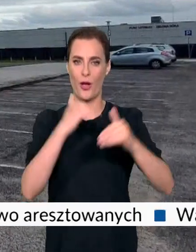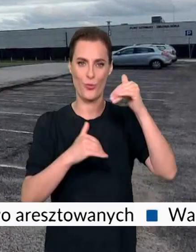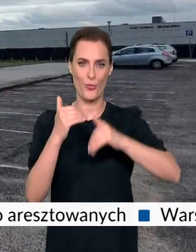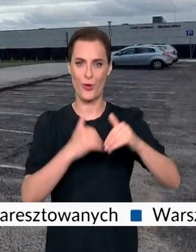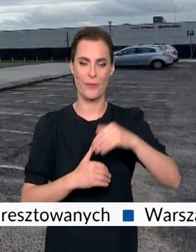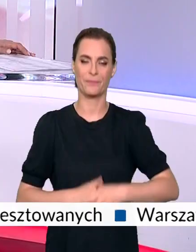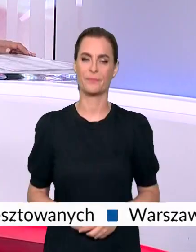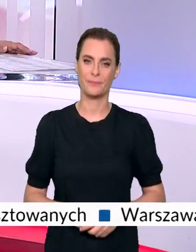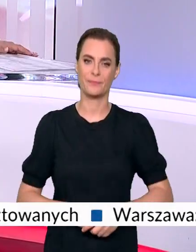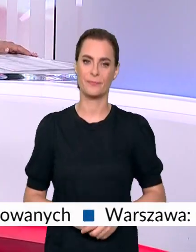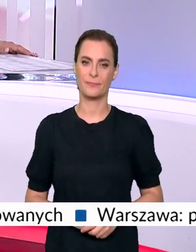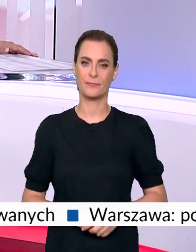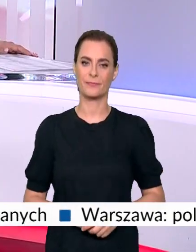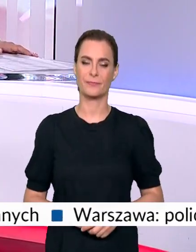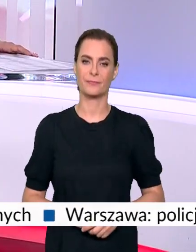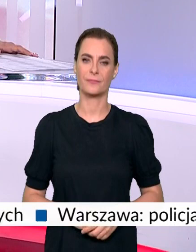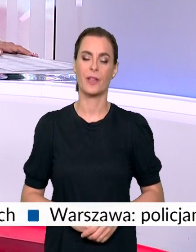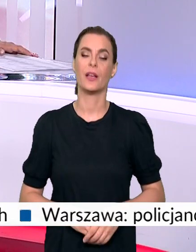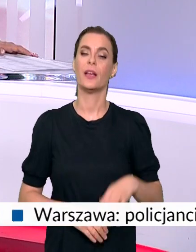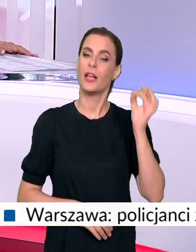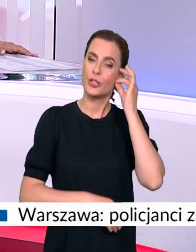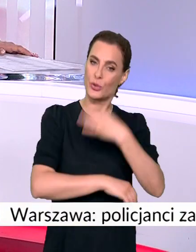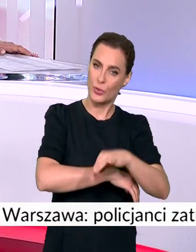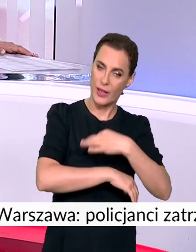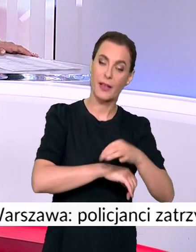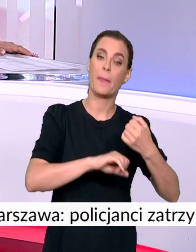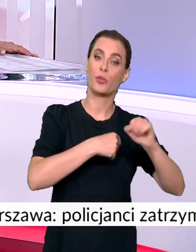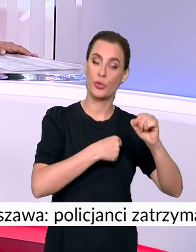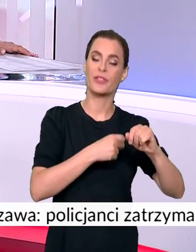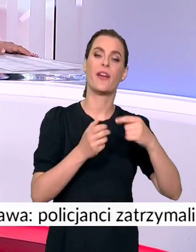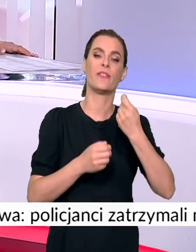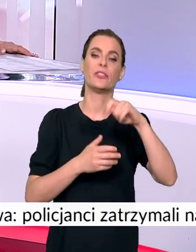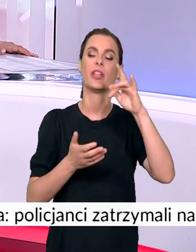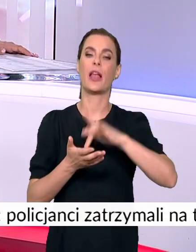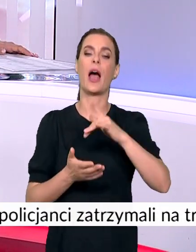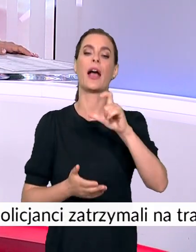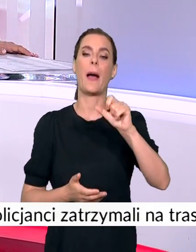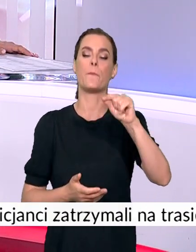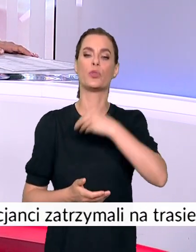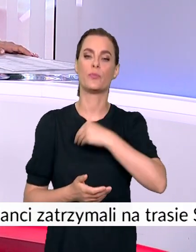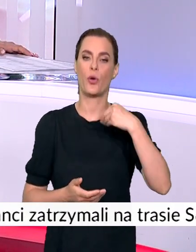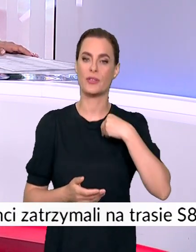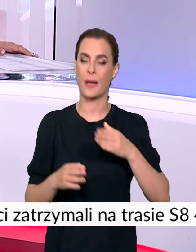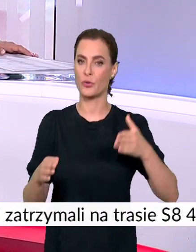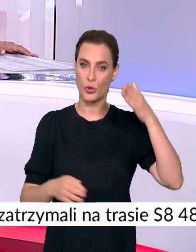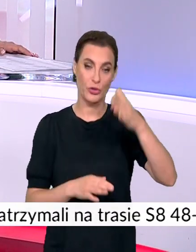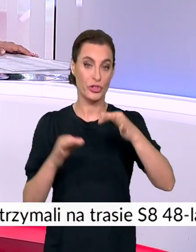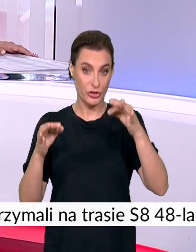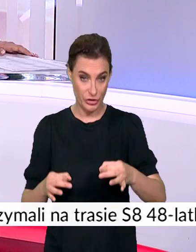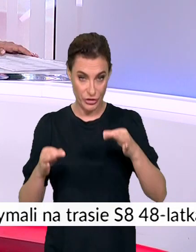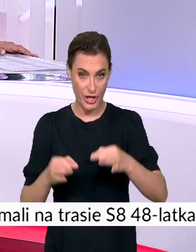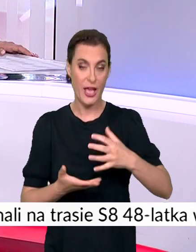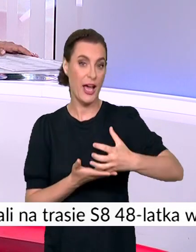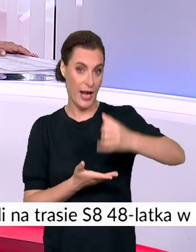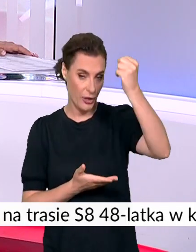w Bawimoście. Studentka i maturzystka z Mławy jadą na kampus Polska Przyszłości. Dzisiaj na skwerze przy Mławskim